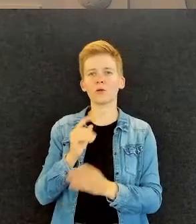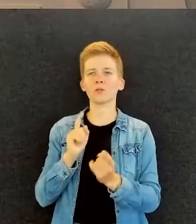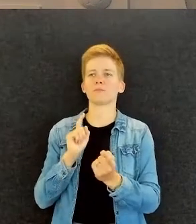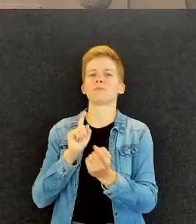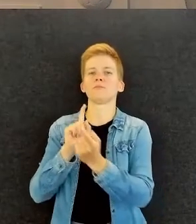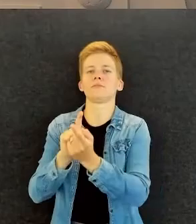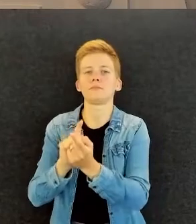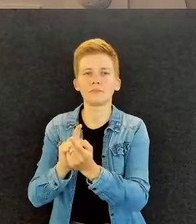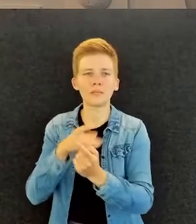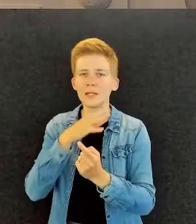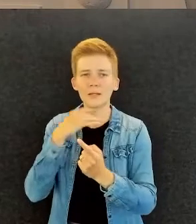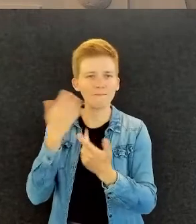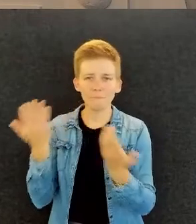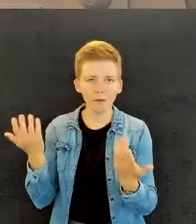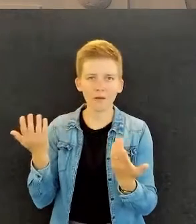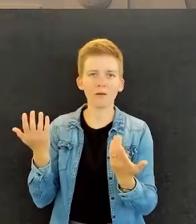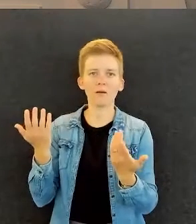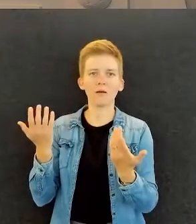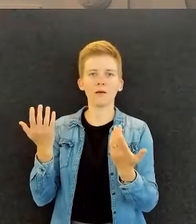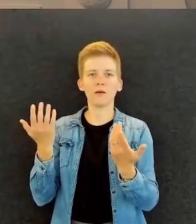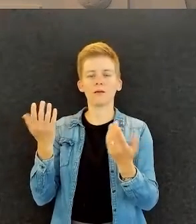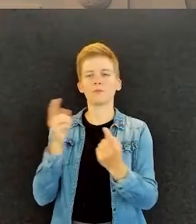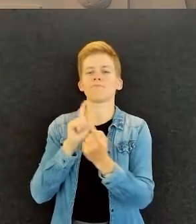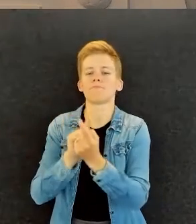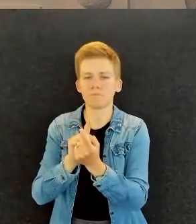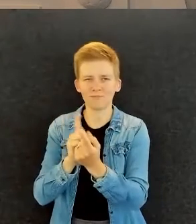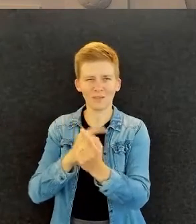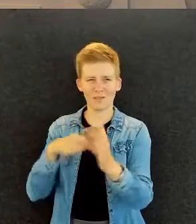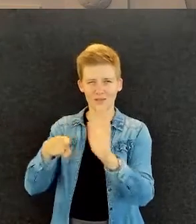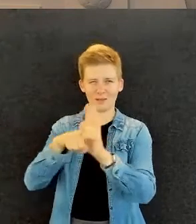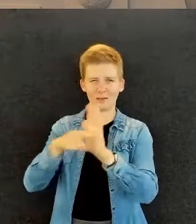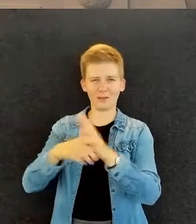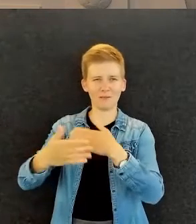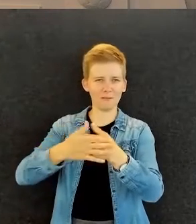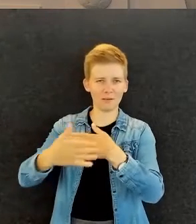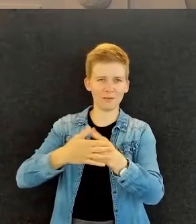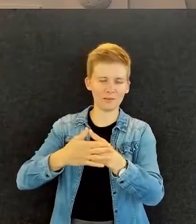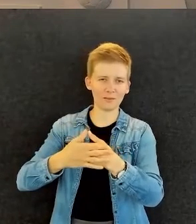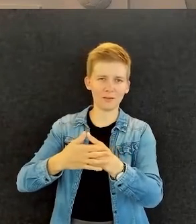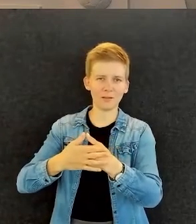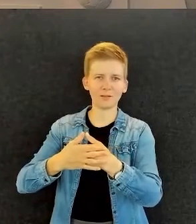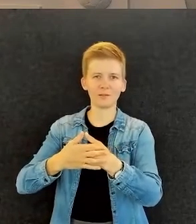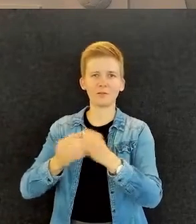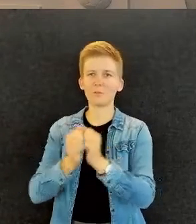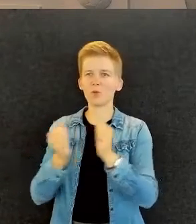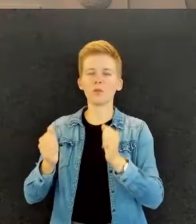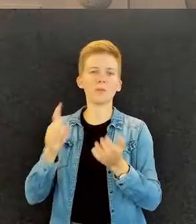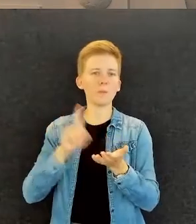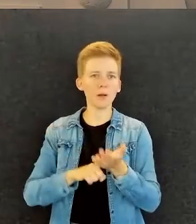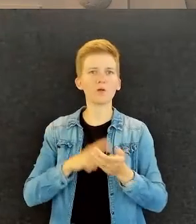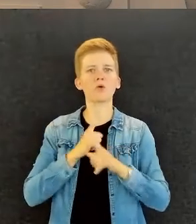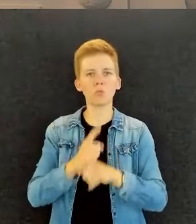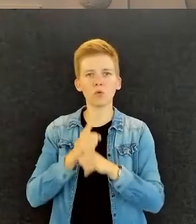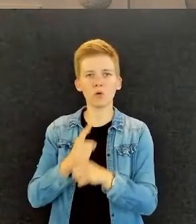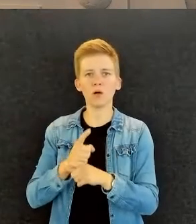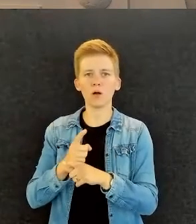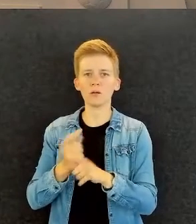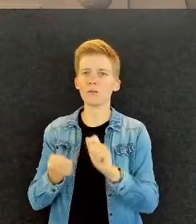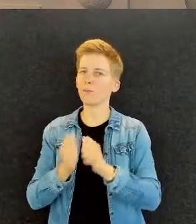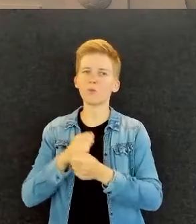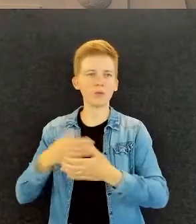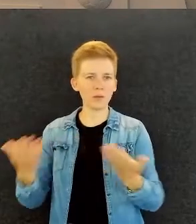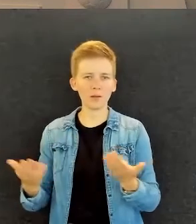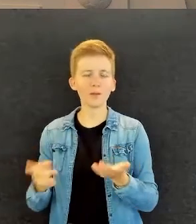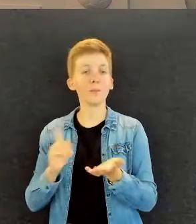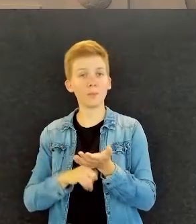kohtaamisia, mitkä ei ole kivoja. Eli että ne törmätään niihin negatiivisiin asenteisiin. Mutta tämä ei muutu muuten. Ja muuttaa meidän